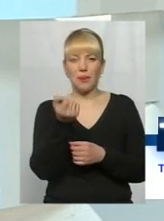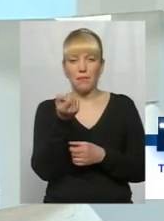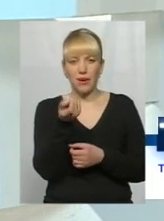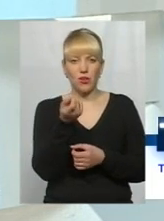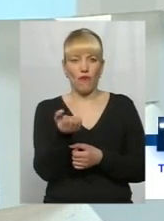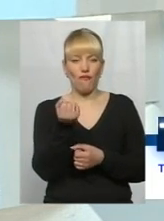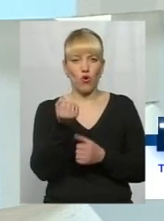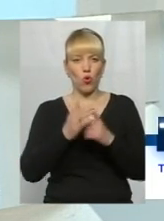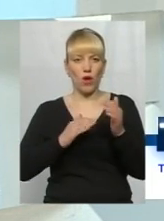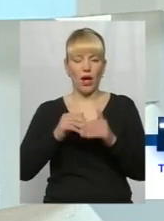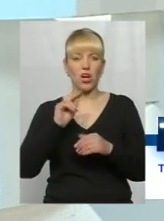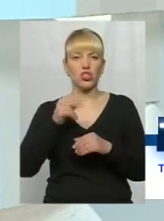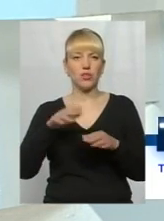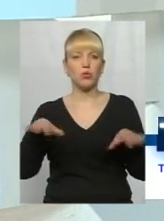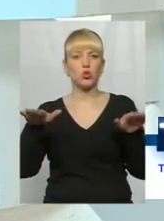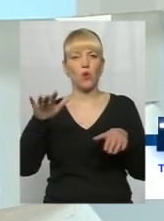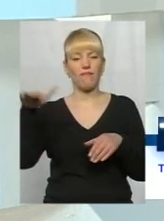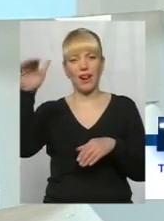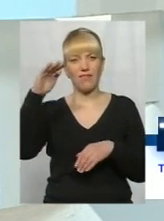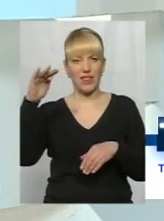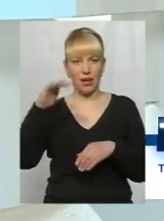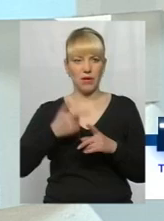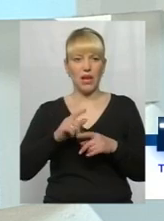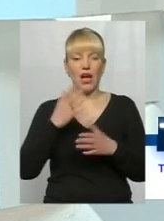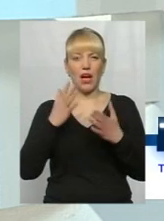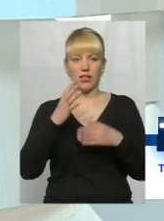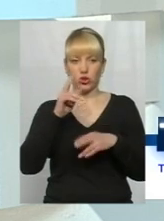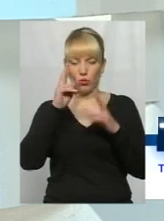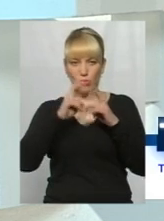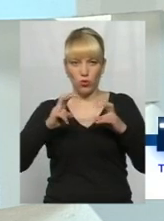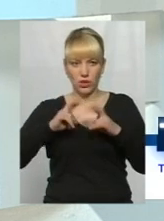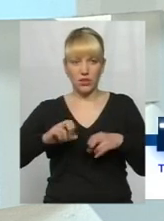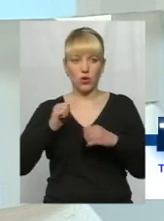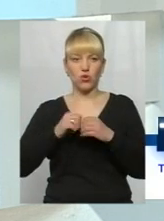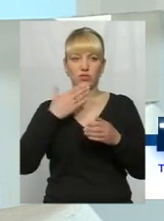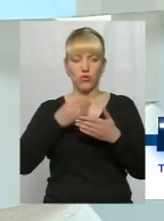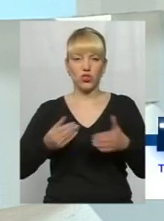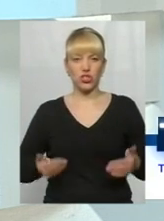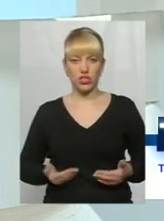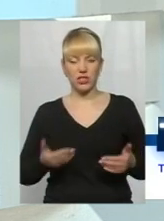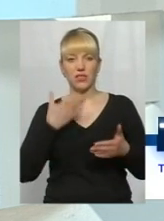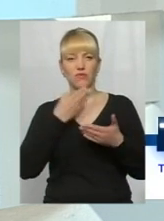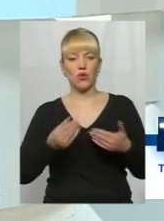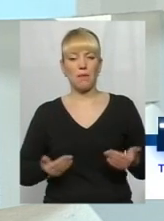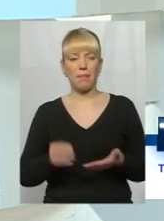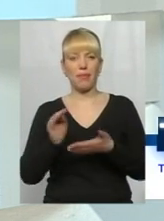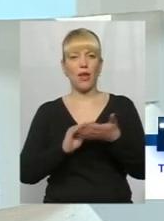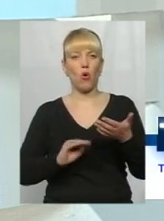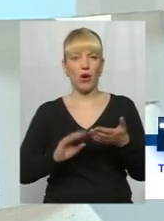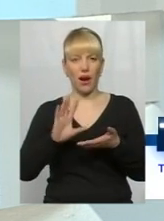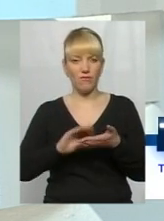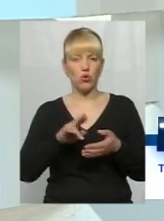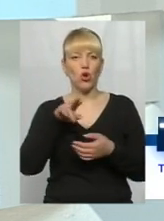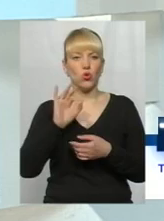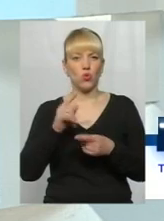Хоча я повинна сказати, що якщо кожен проаналізував би так серйозно своє життя, свою біографію, то він би побачив, що,